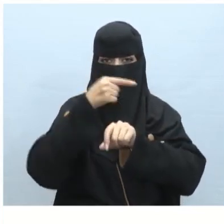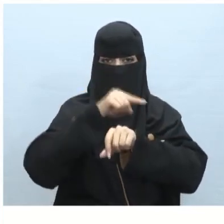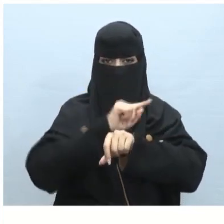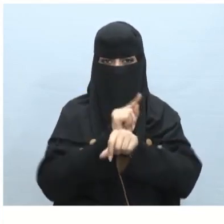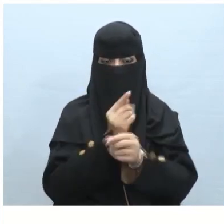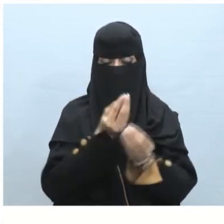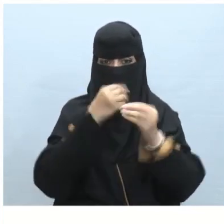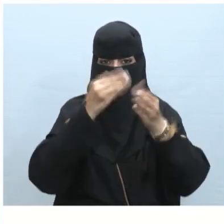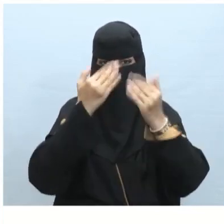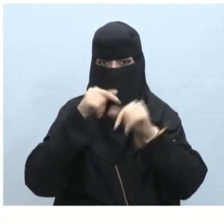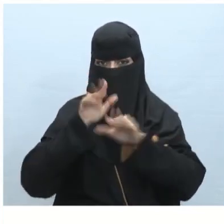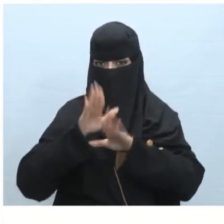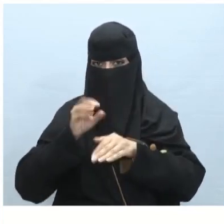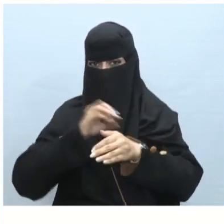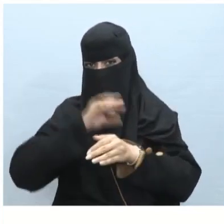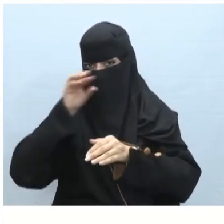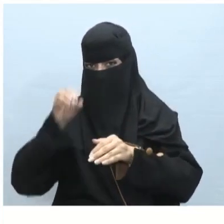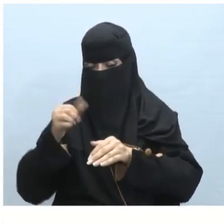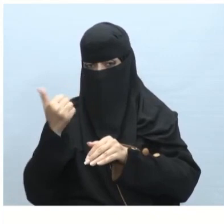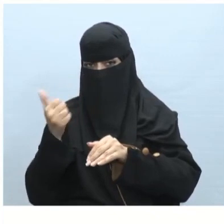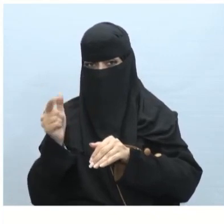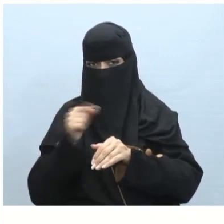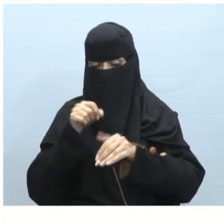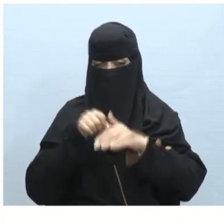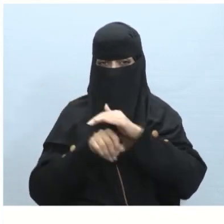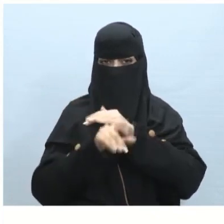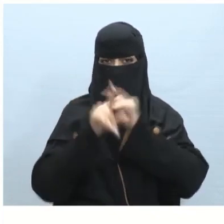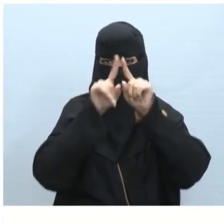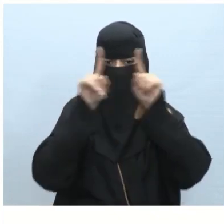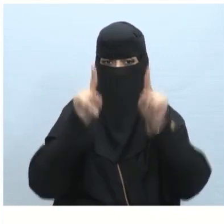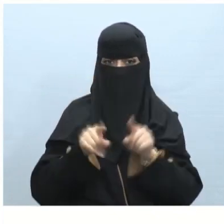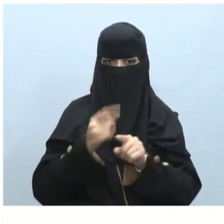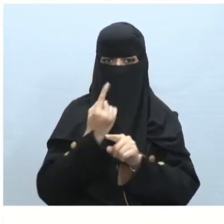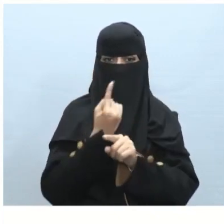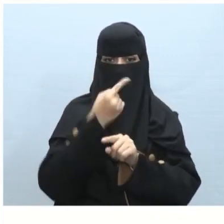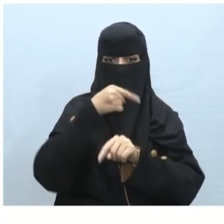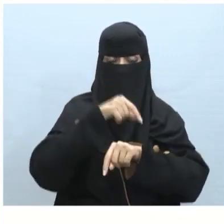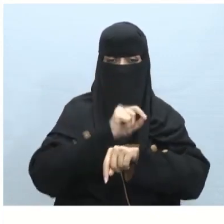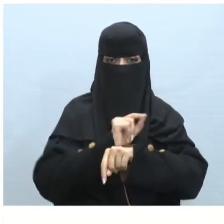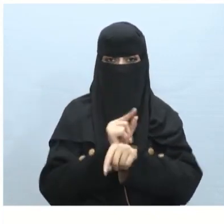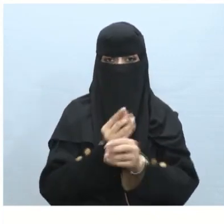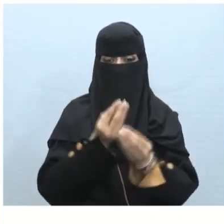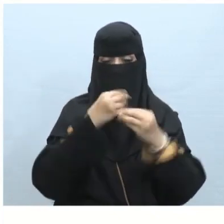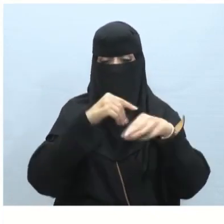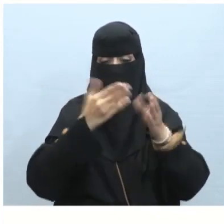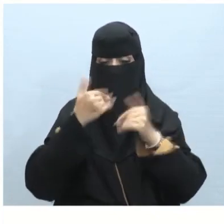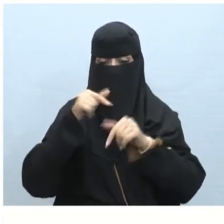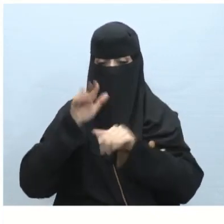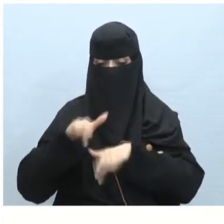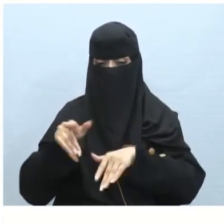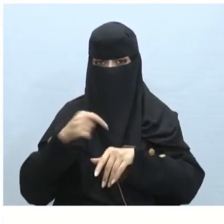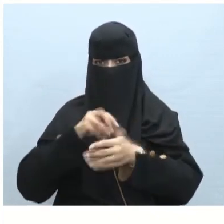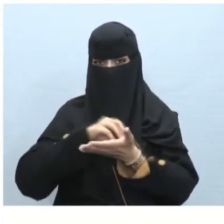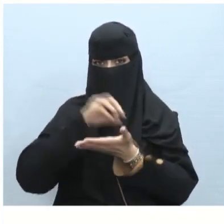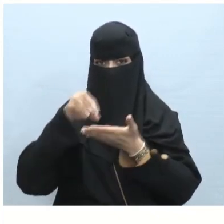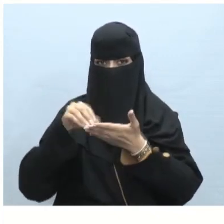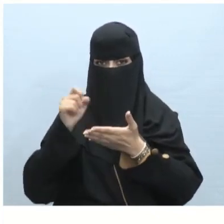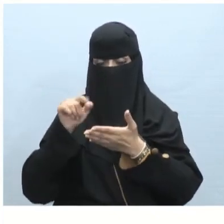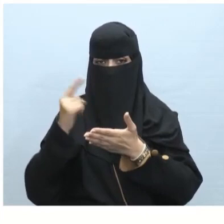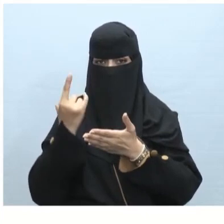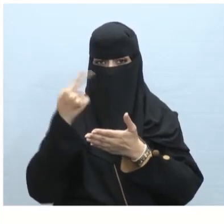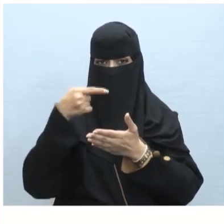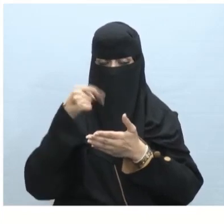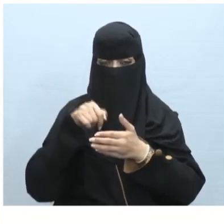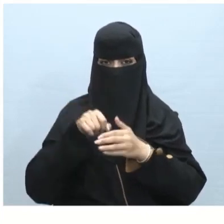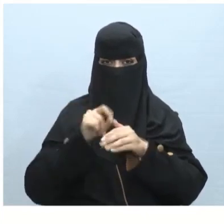أو يستغرق الانتقال ست ثواني وتظهر الشريحة لمدة عشر ثواني إضافية أو يستغرق الانتقال عشر